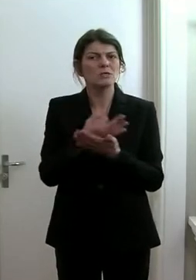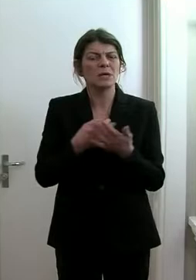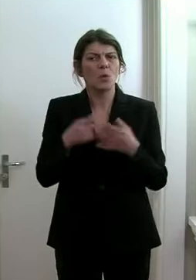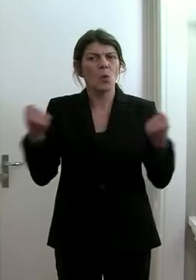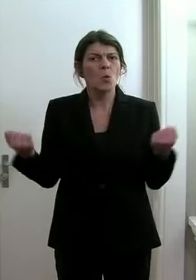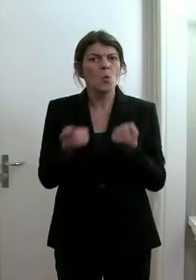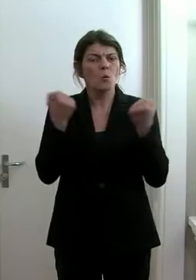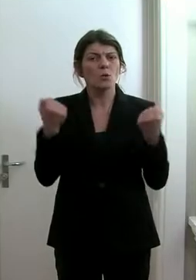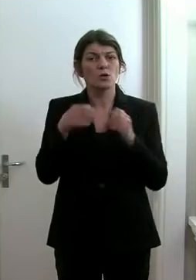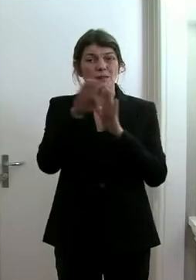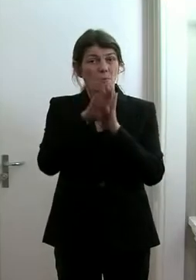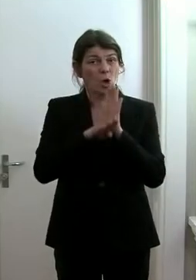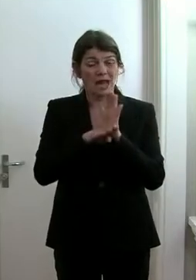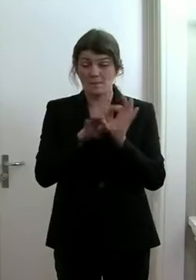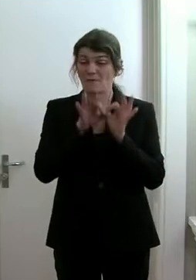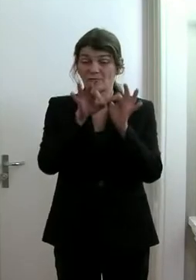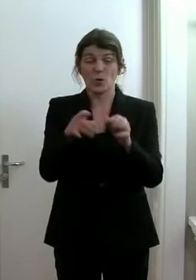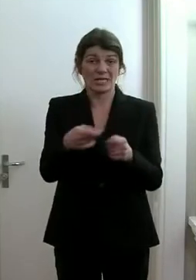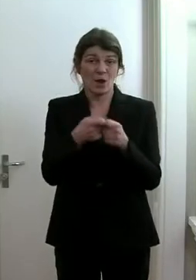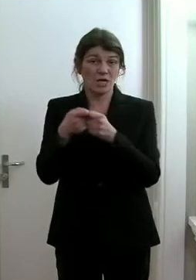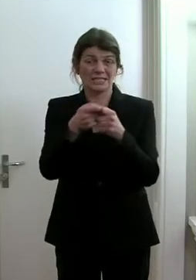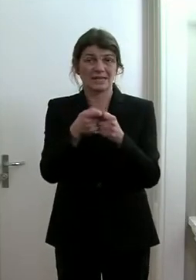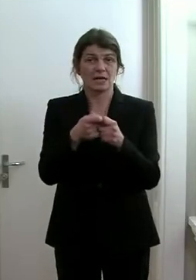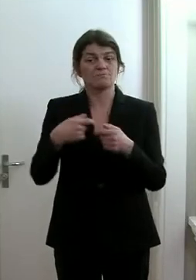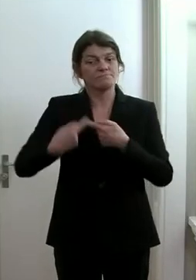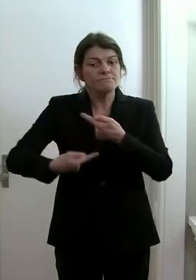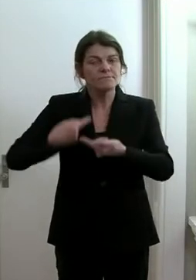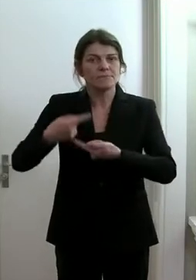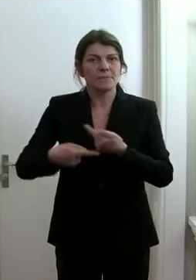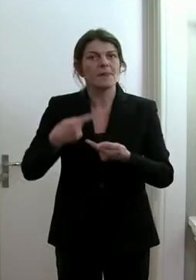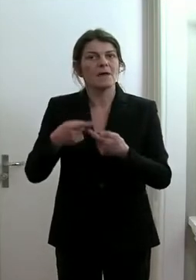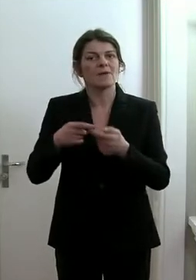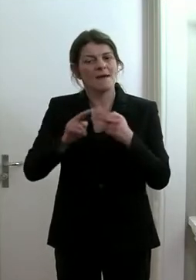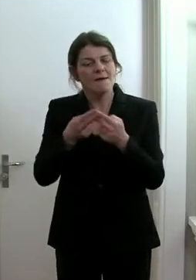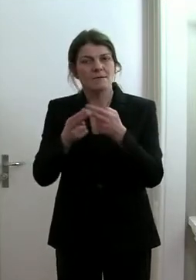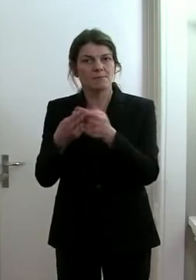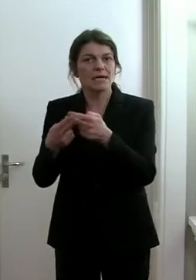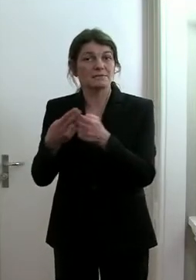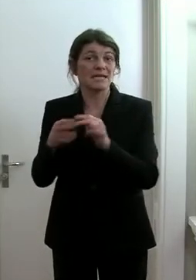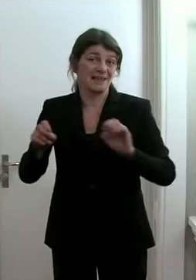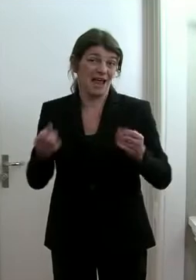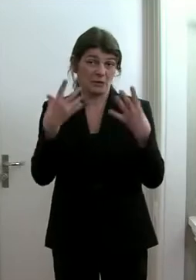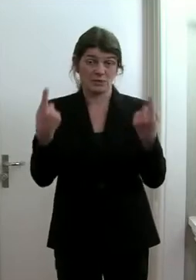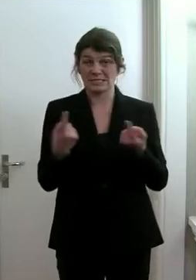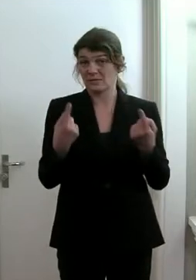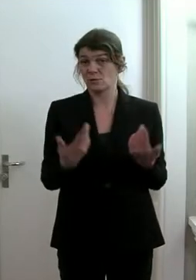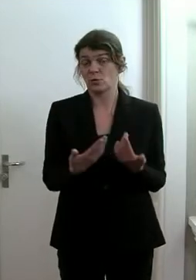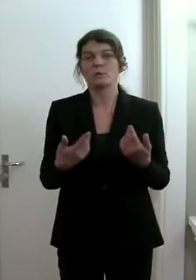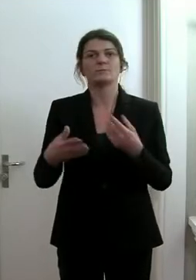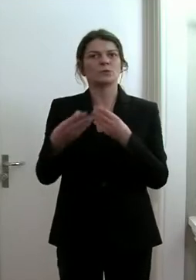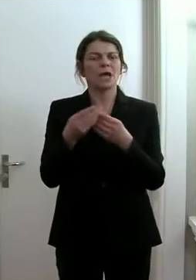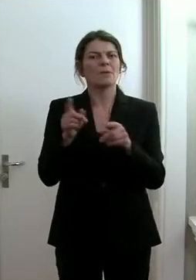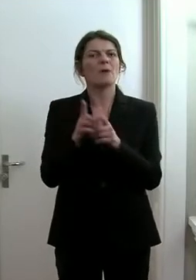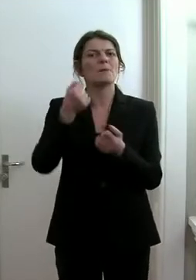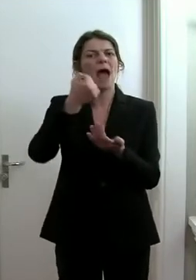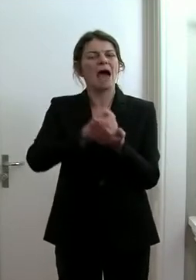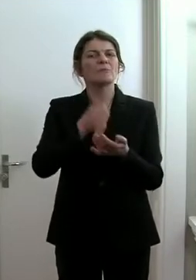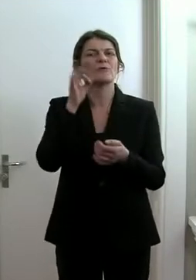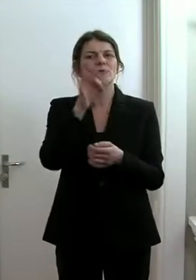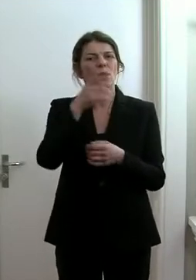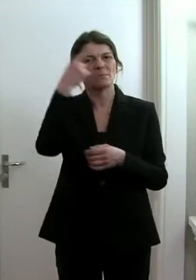Übungsprogramme dieser Organisationen fortlaufend der aktuellen Lage angepasst, zusammen mit dem Amt für